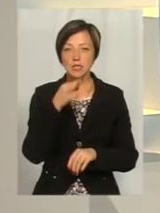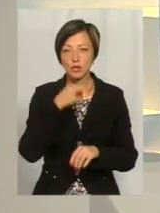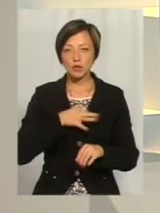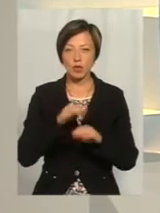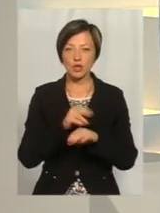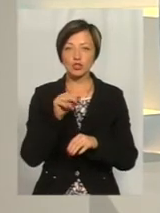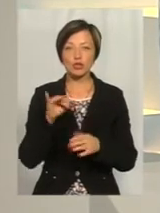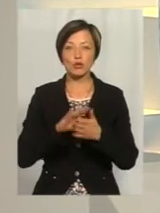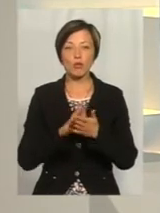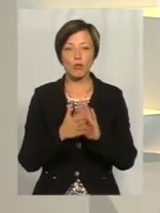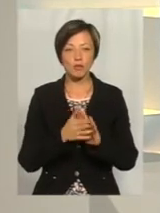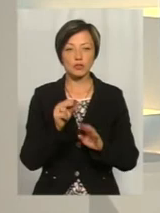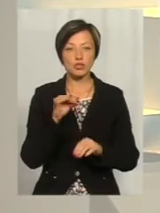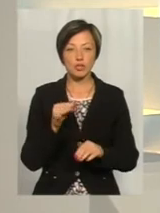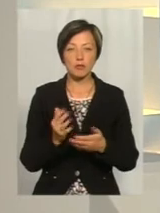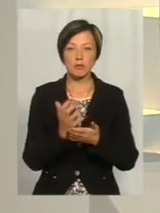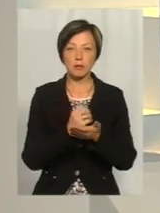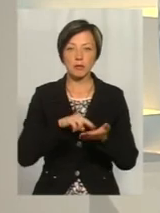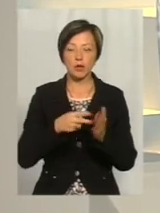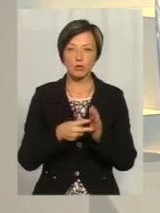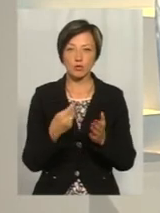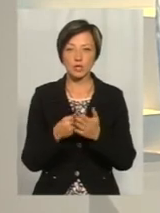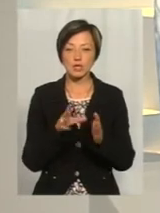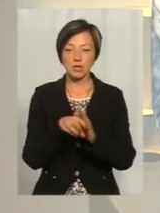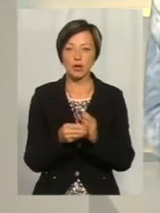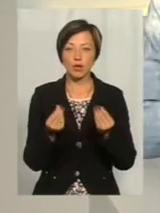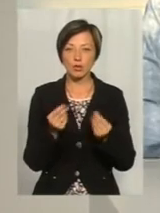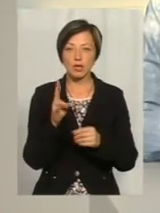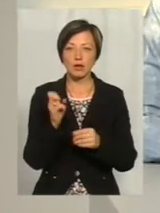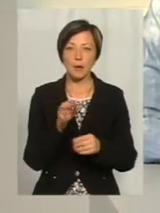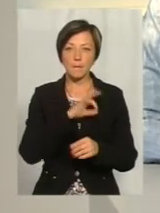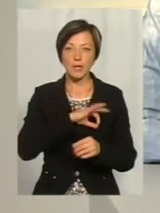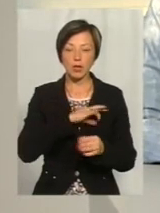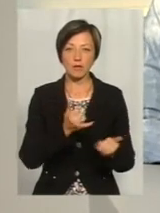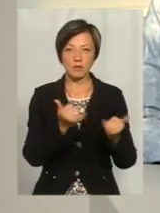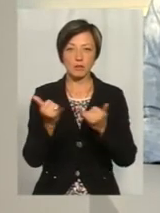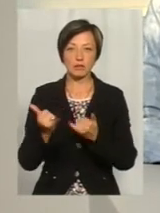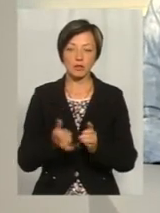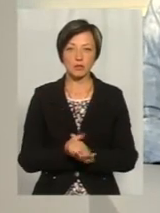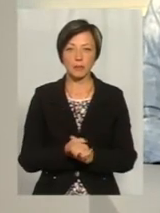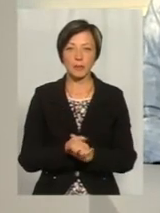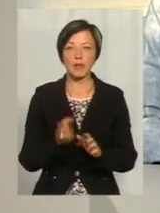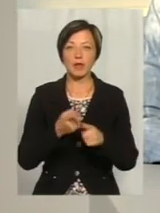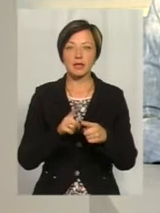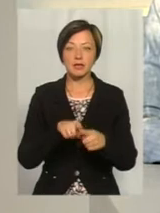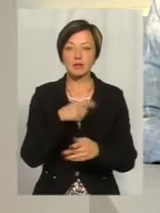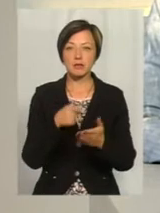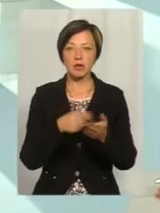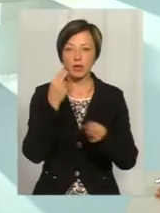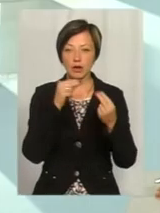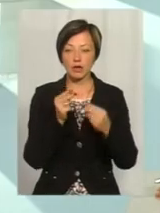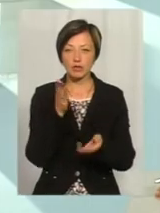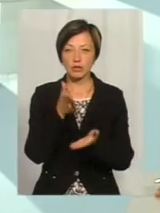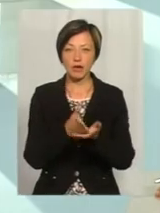чи домовилися, чи збираються в бюджеті області закладати гроші, можливо, на якесь пільгове забезпечення? Це запитання краще адресувати, звичайно,